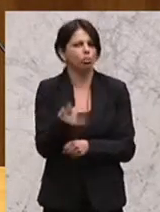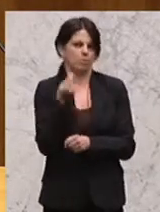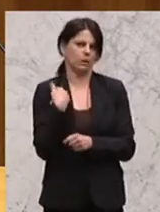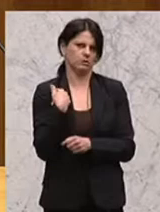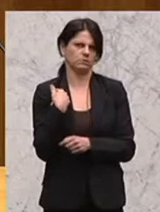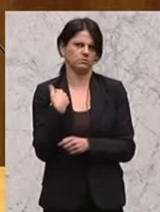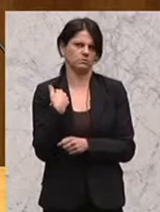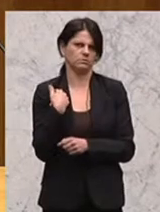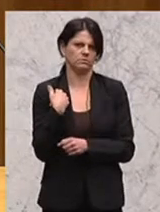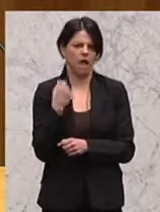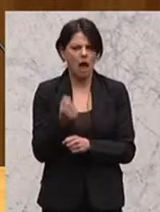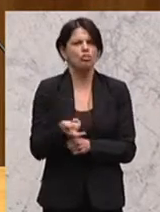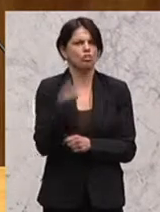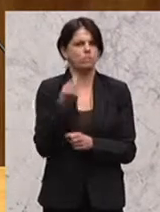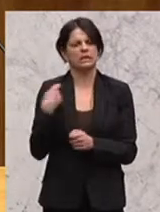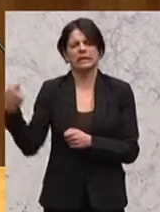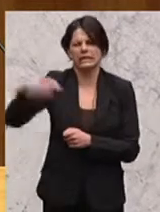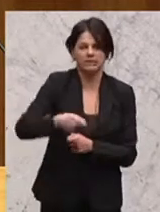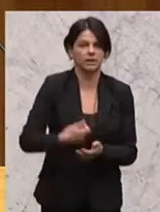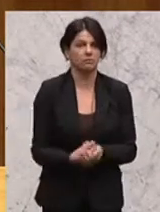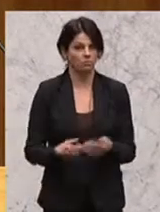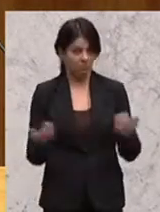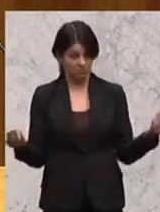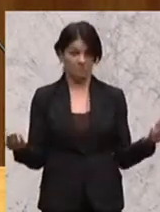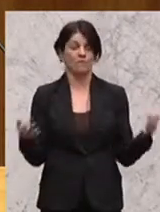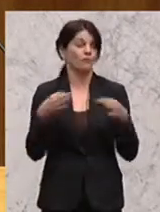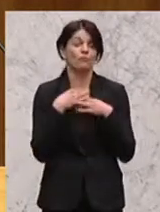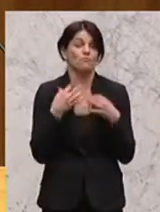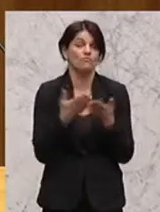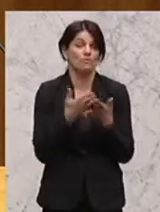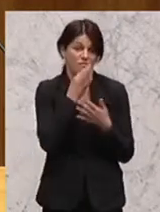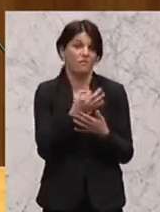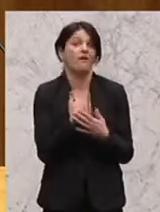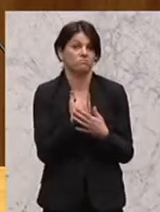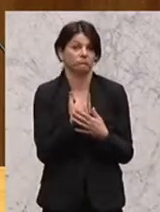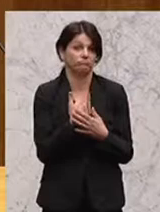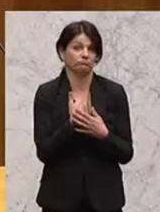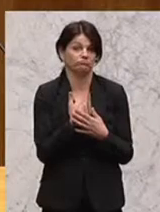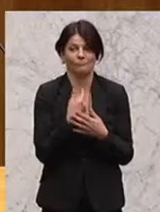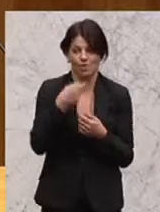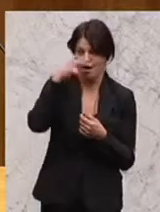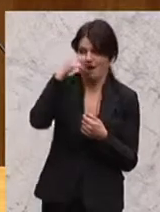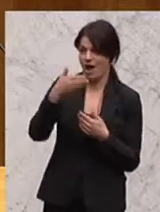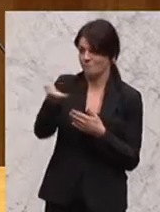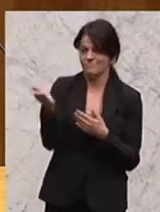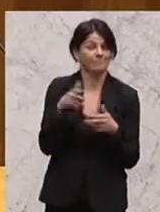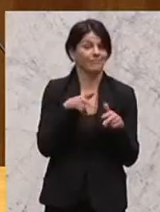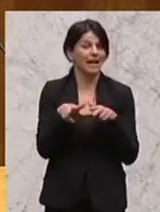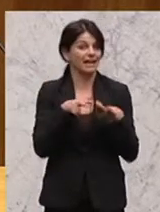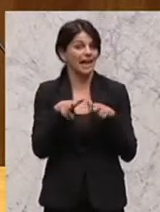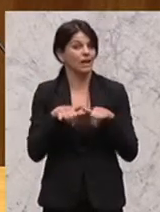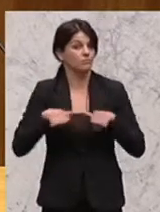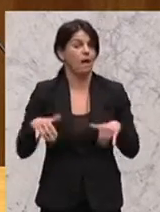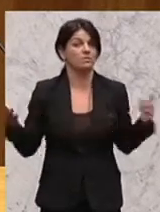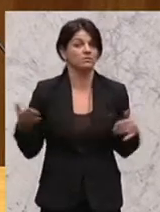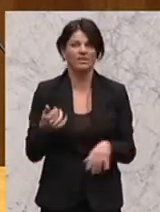davon investieren. Ja, dann stellt sich natürlich die Frage an die Herren auf der Regierungsbank, wie